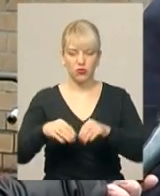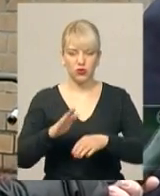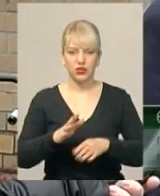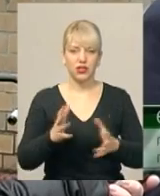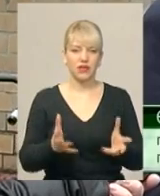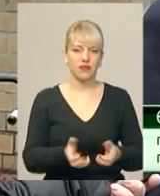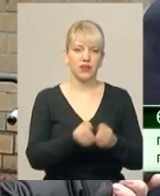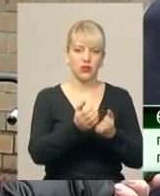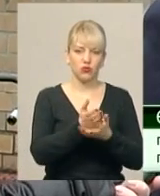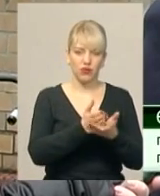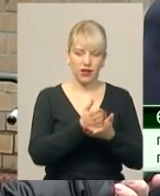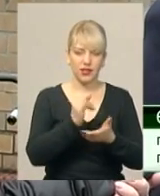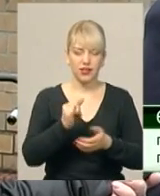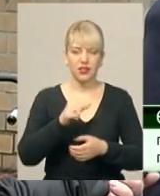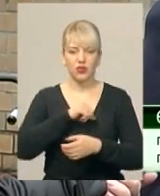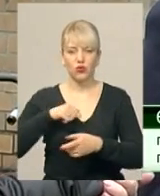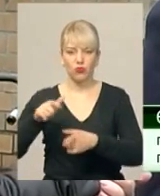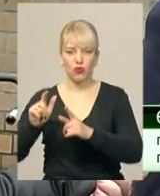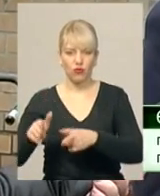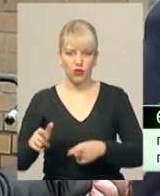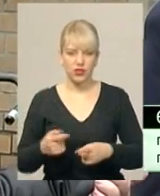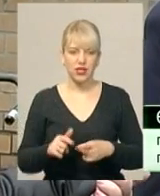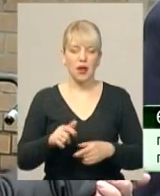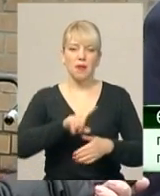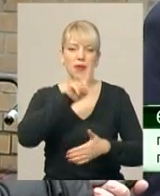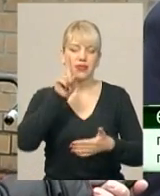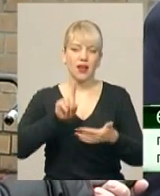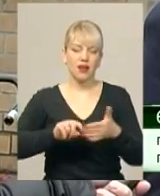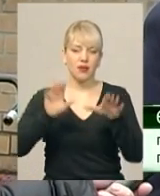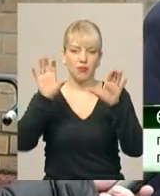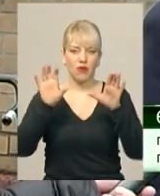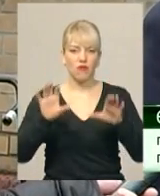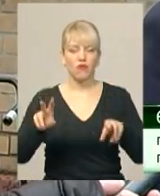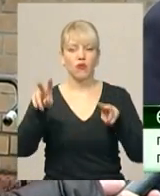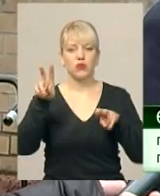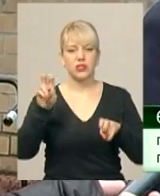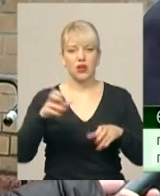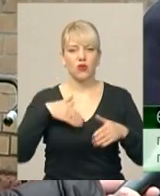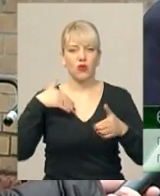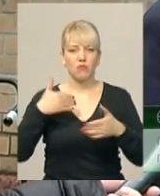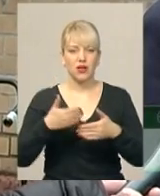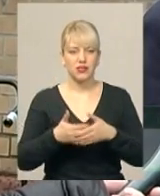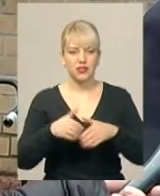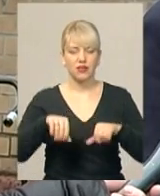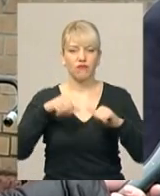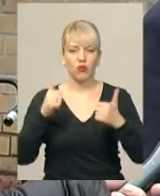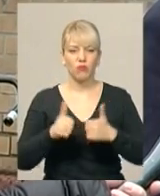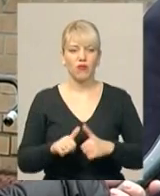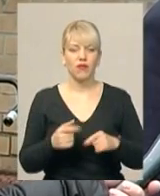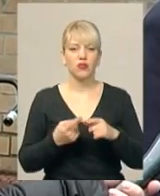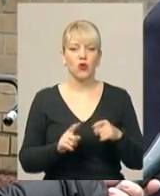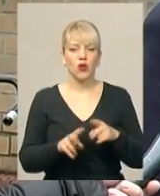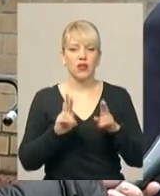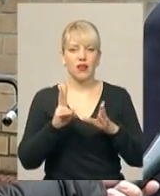правового статусу громадських формувань і того, як вони